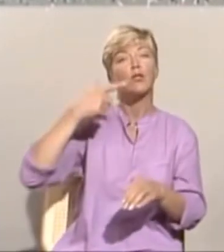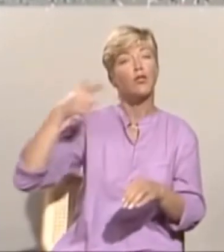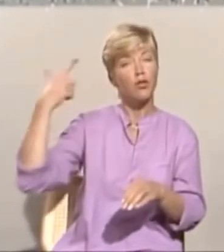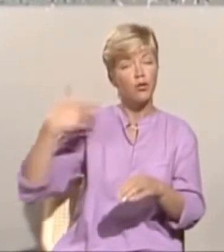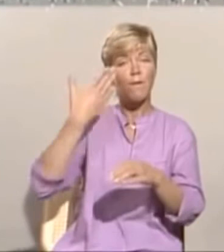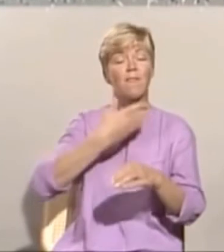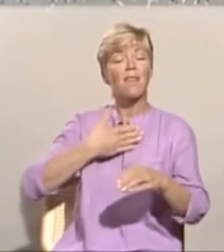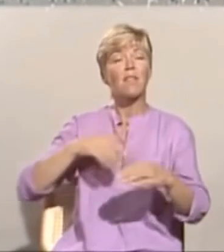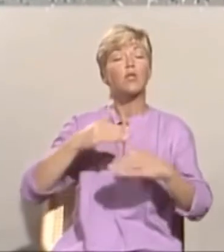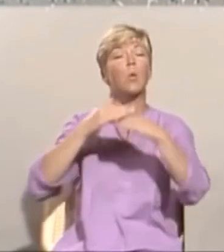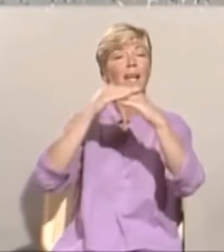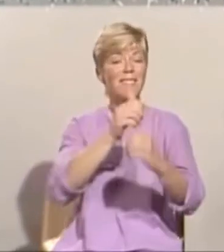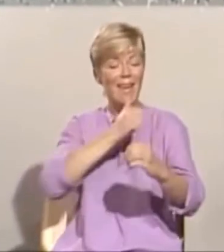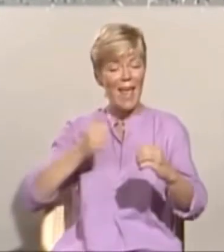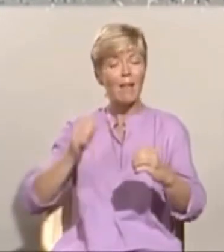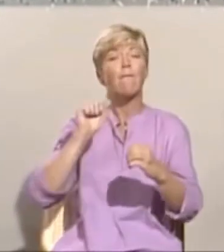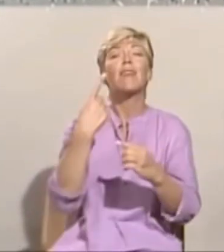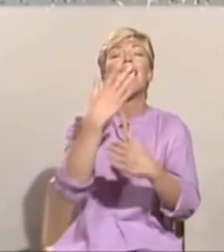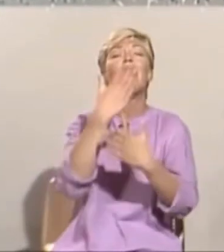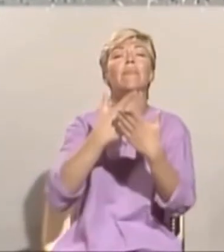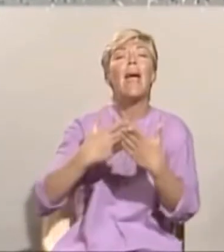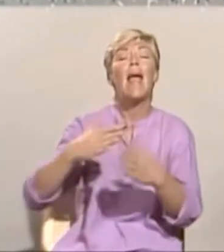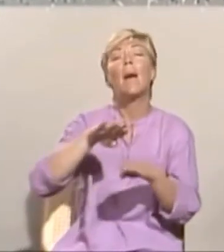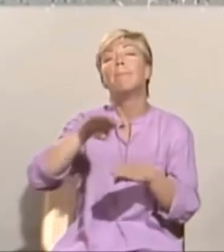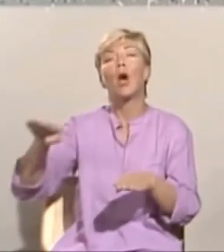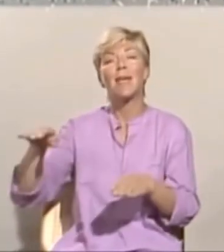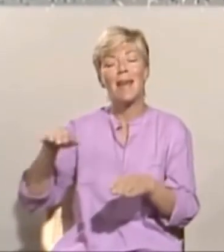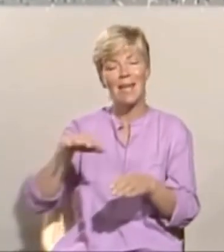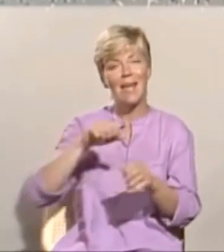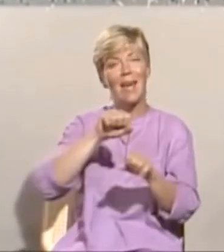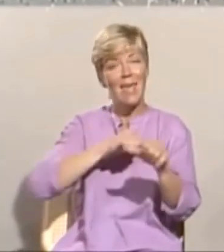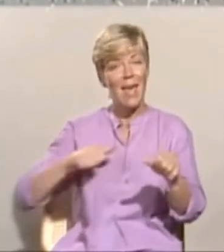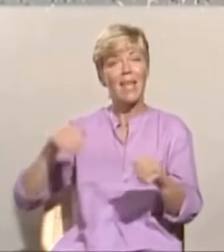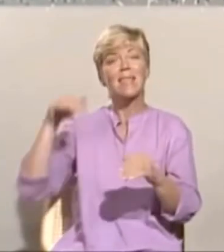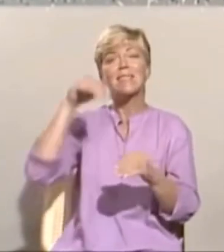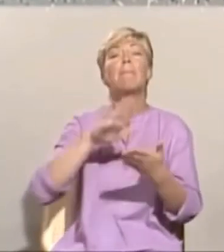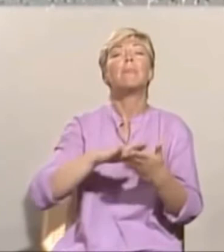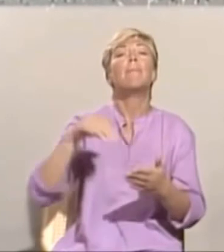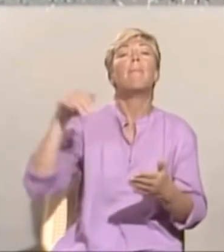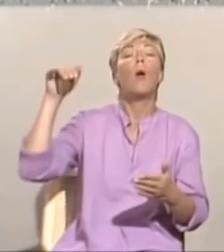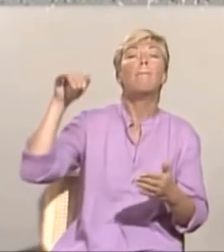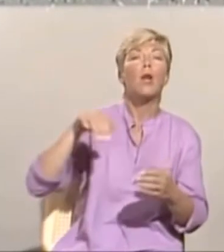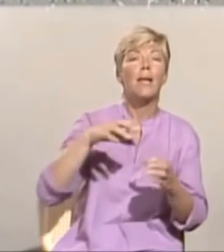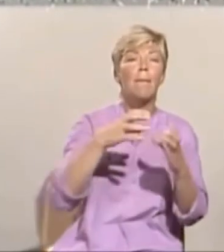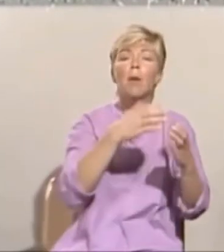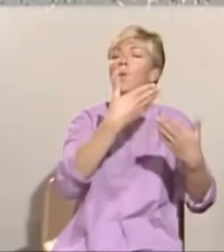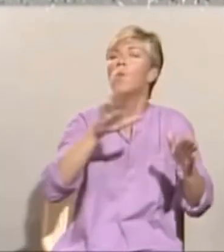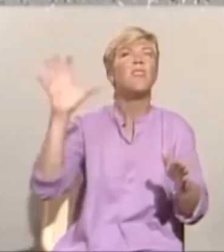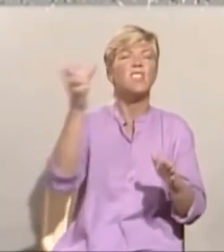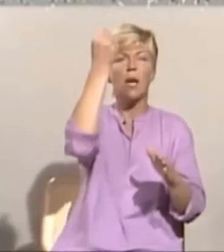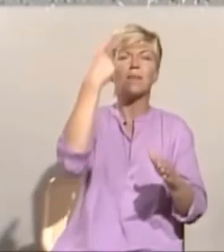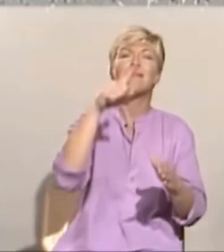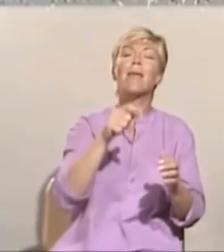sosialistisk regjering, fordi en del borgerlige velgere stemte på borgerlige partier uten sjanse til mandat.